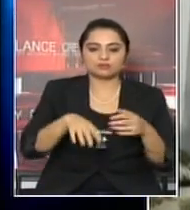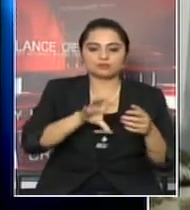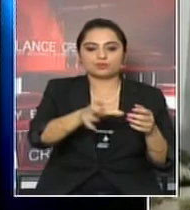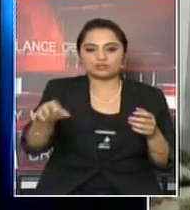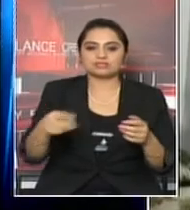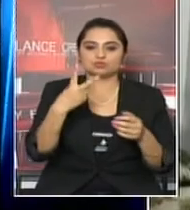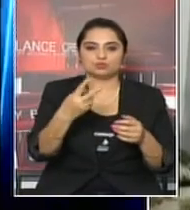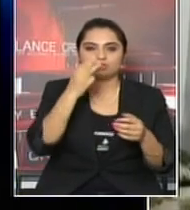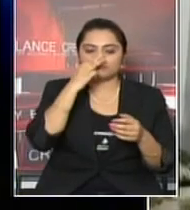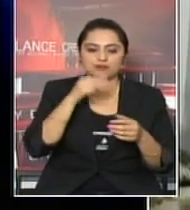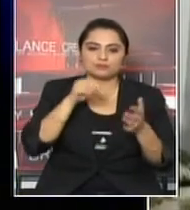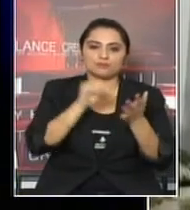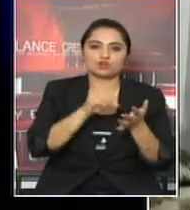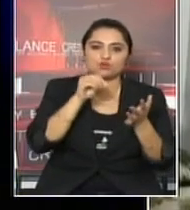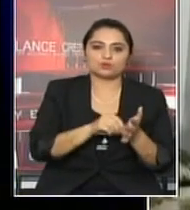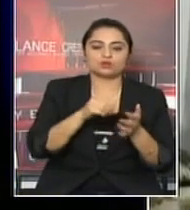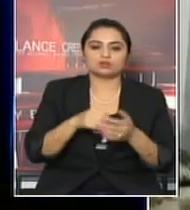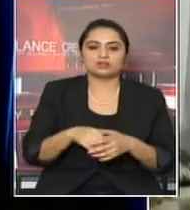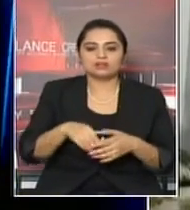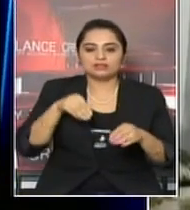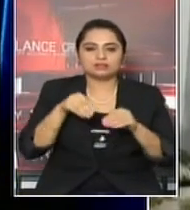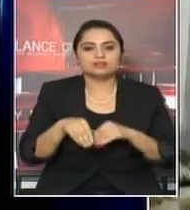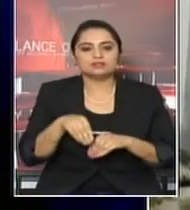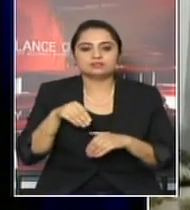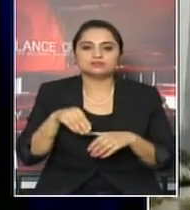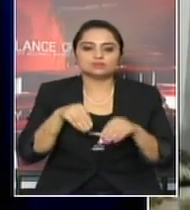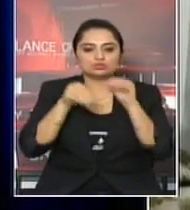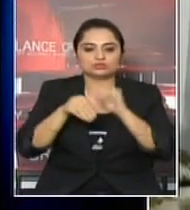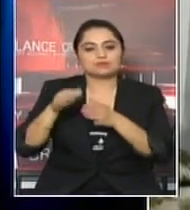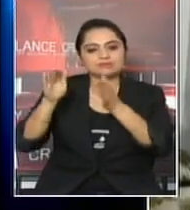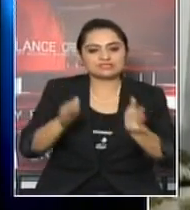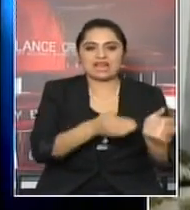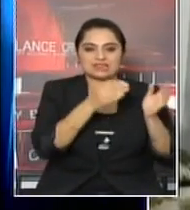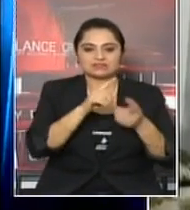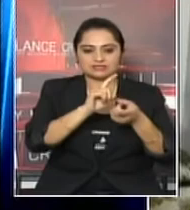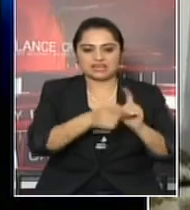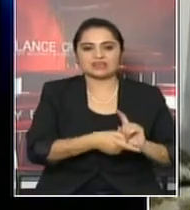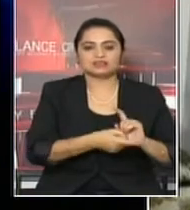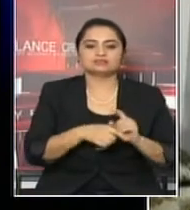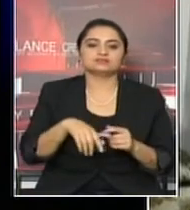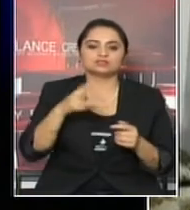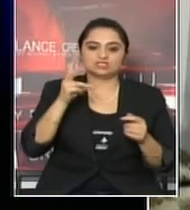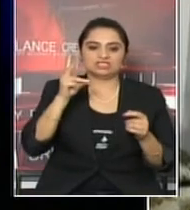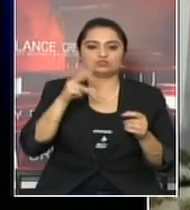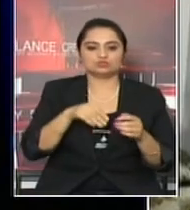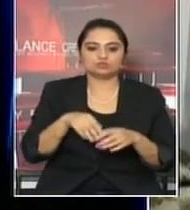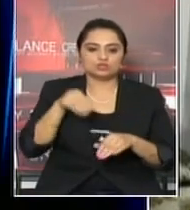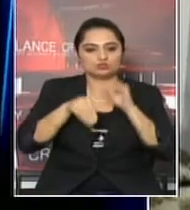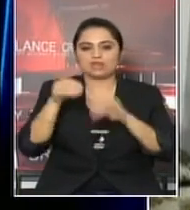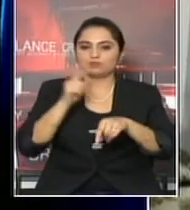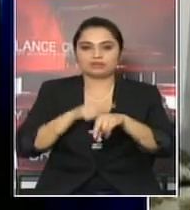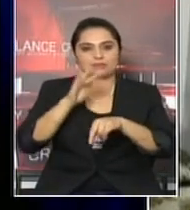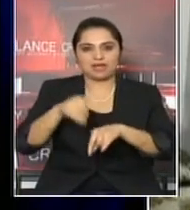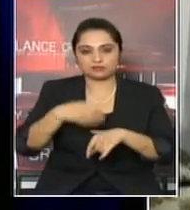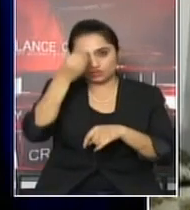नमर द्वी मा पटक पटक निर्वाचन सारिये रव तेस्ट्रो पटक जुन निर्वाचन को तिती तवय भयकोछा असोज